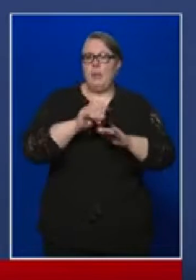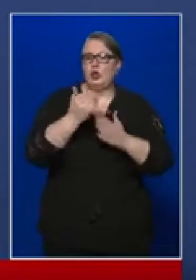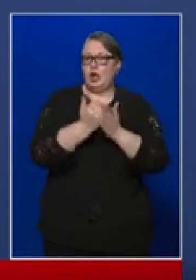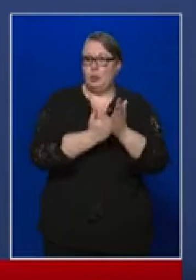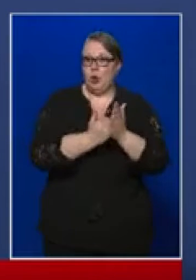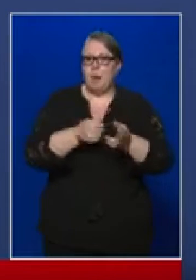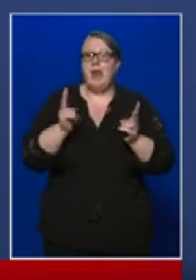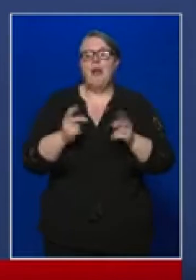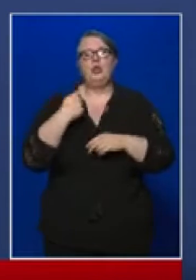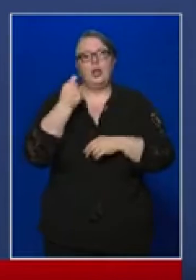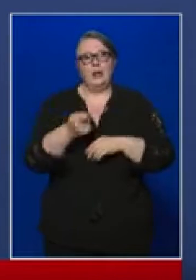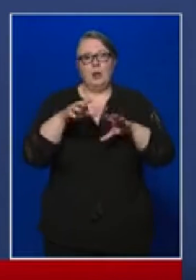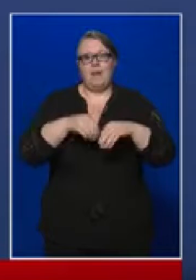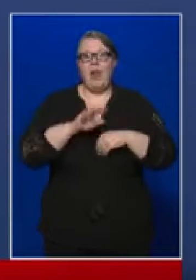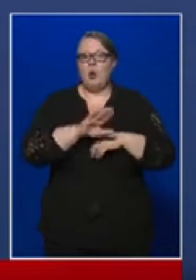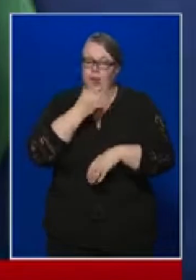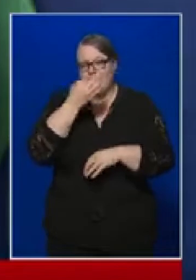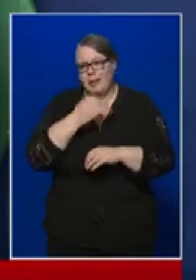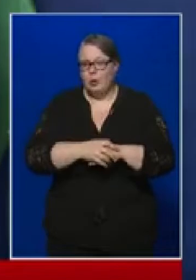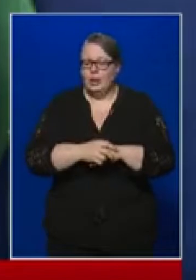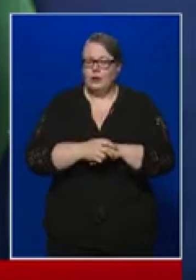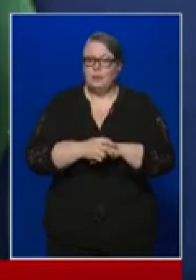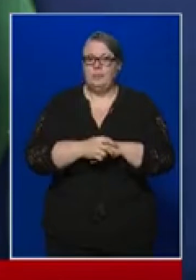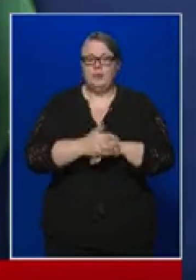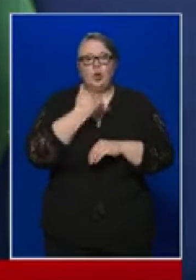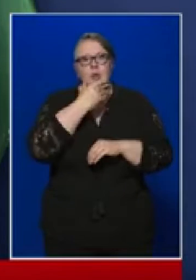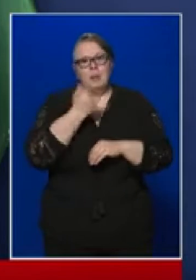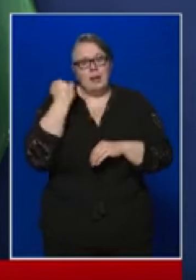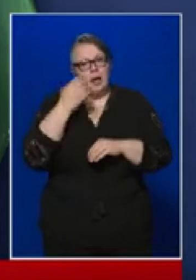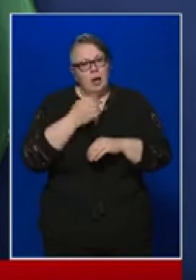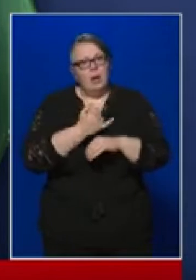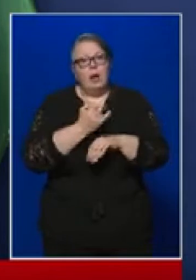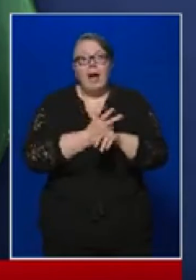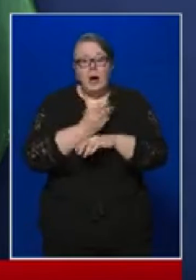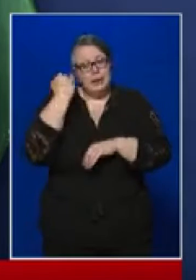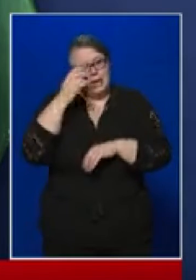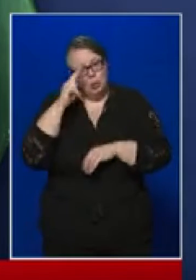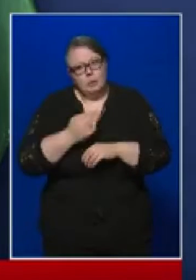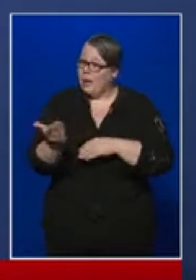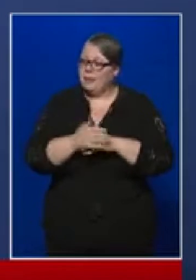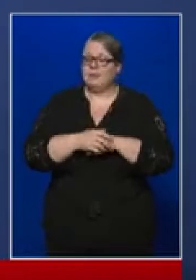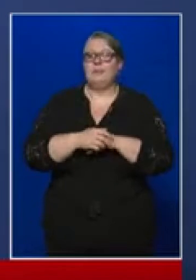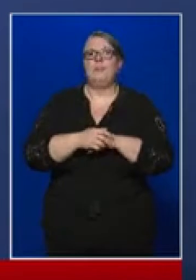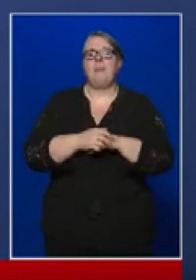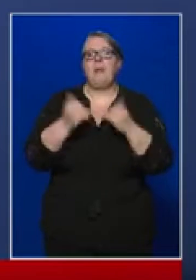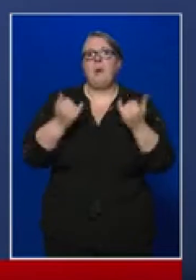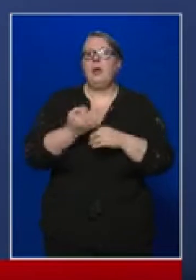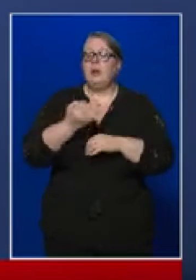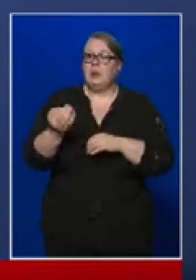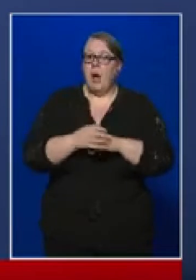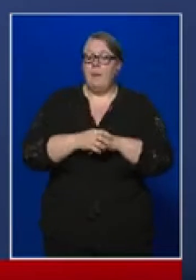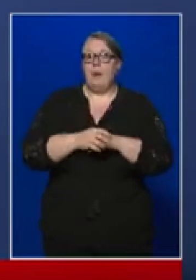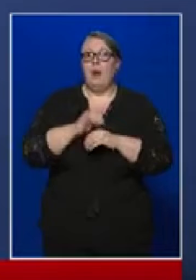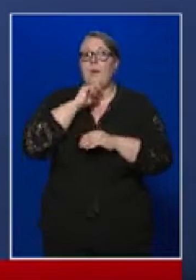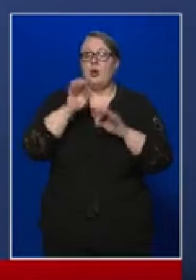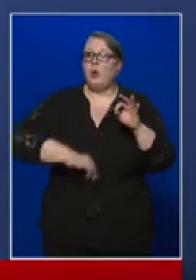bértámogatási programra a veszélyhelyzet végét követő egy hónapig még várják a pályázókat. Az operatív